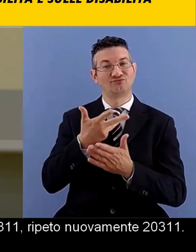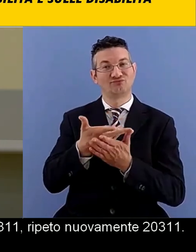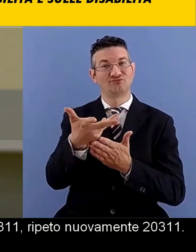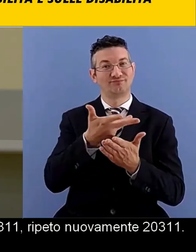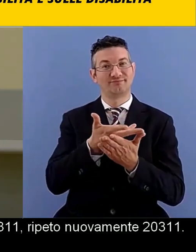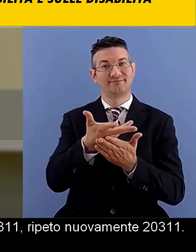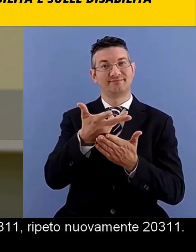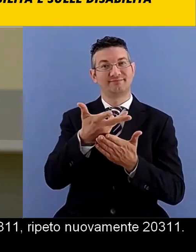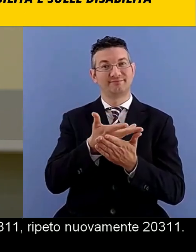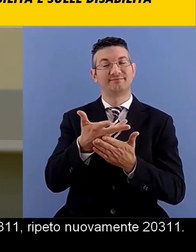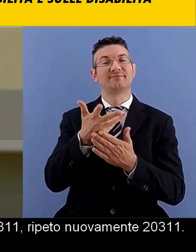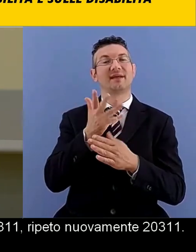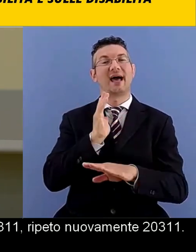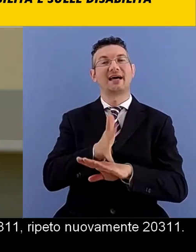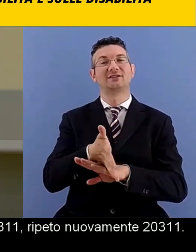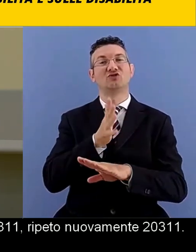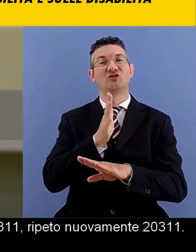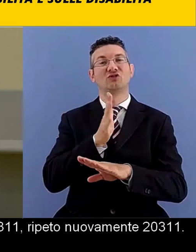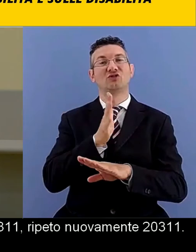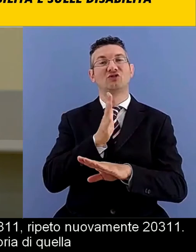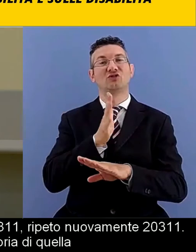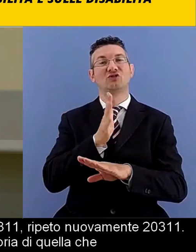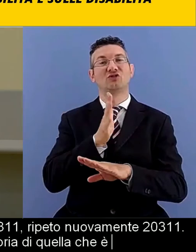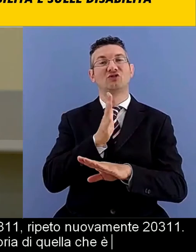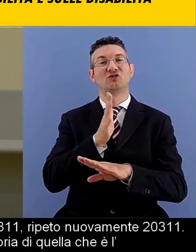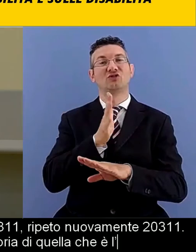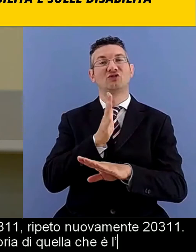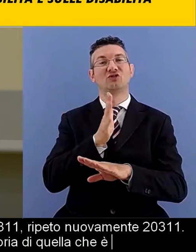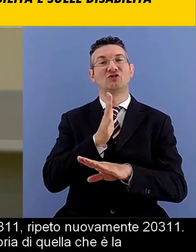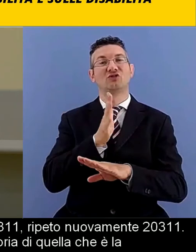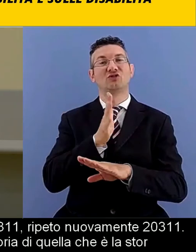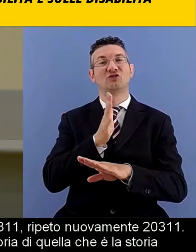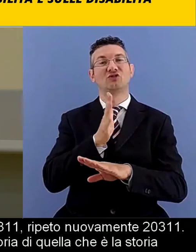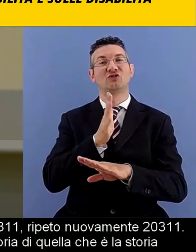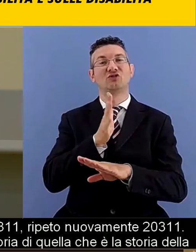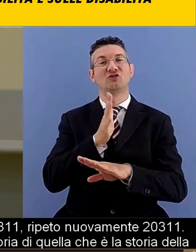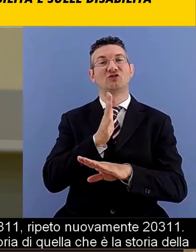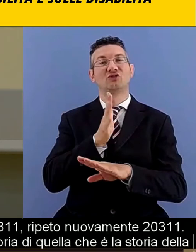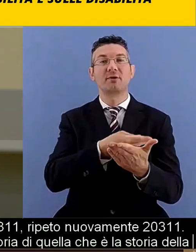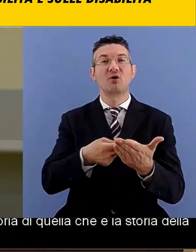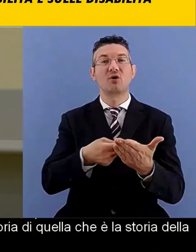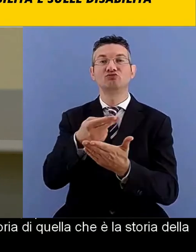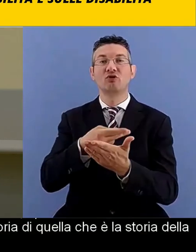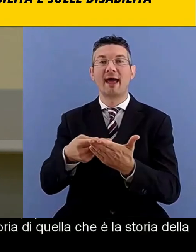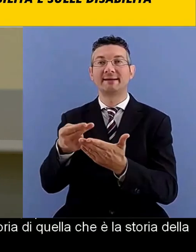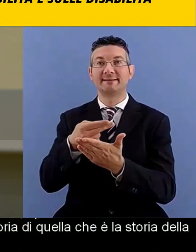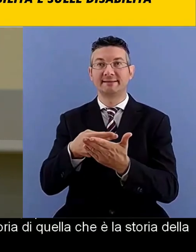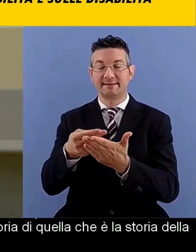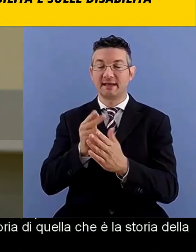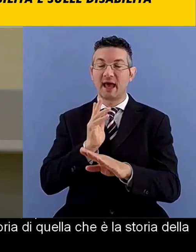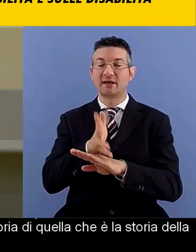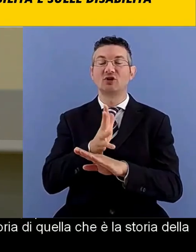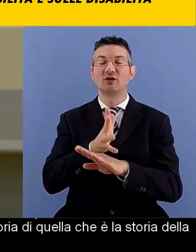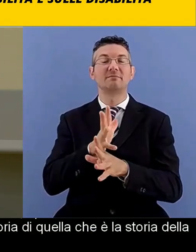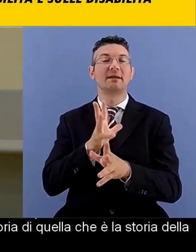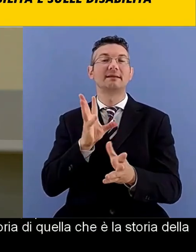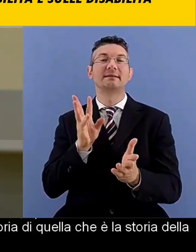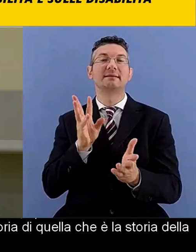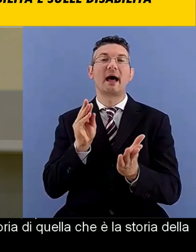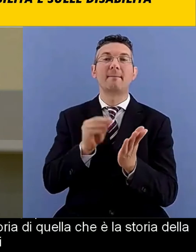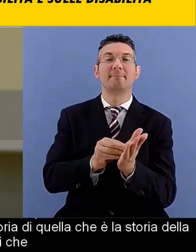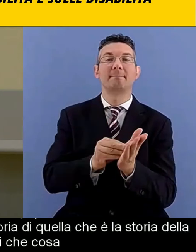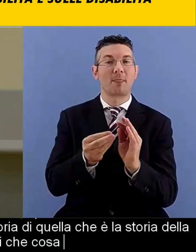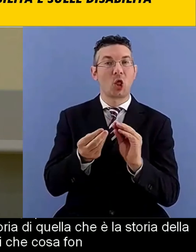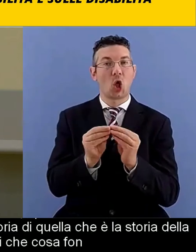'accessibilità di come viene applicata ai progetti di come di che cosa fondamentalmente si